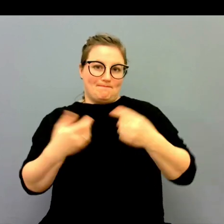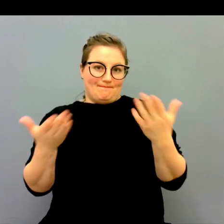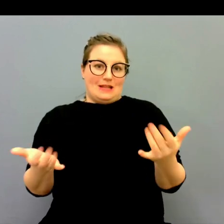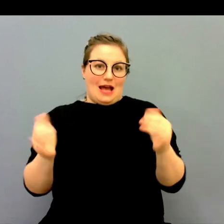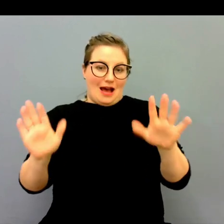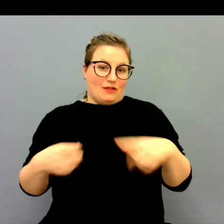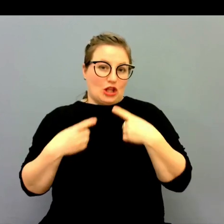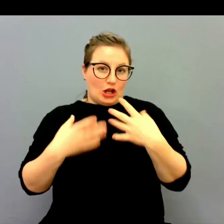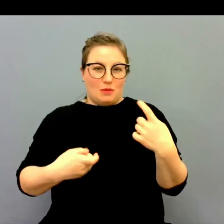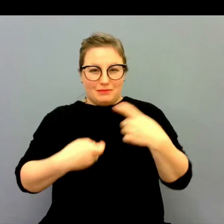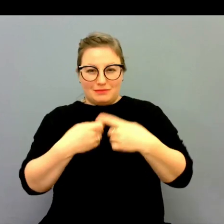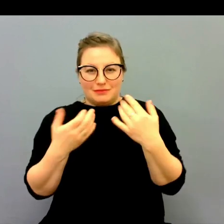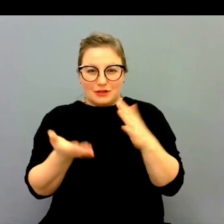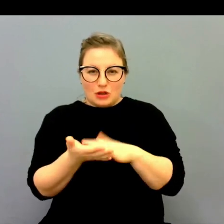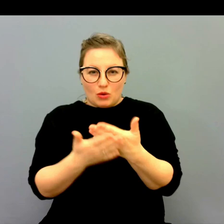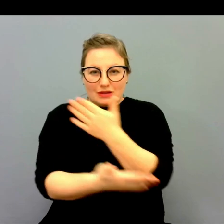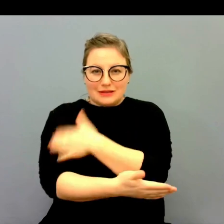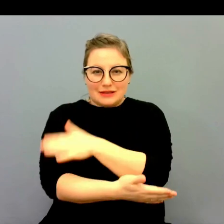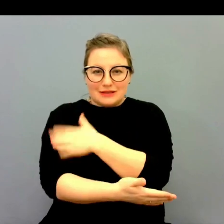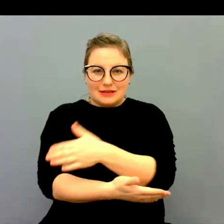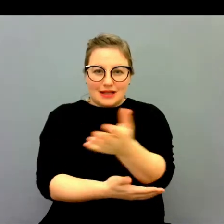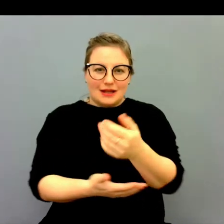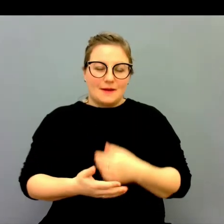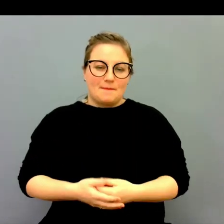det här läget för tolktjänsten?